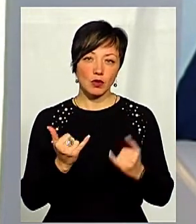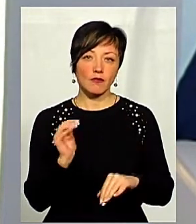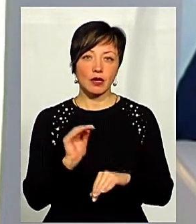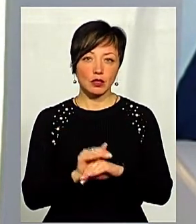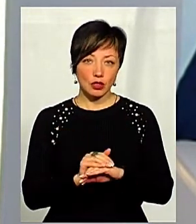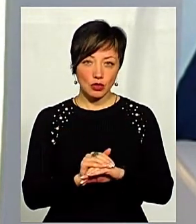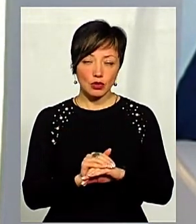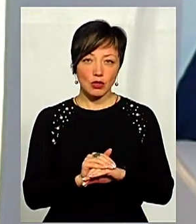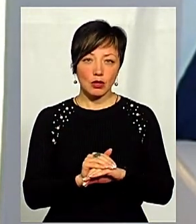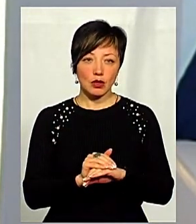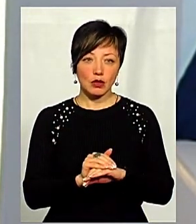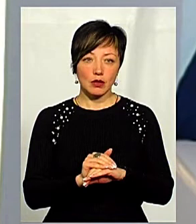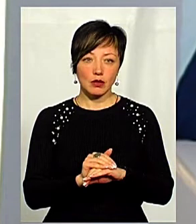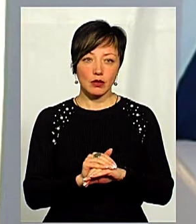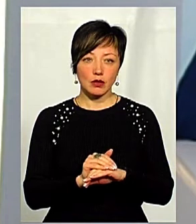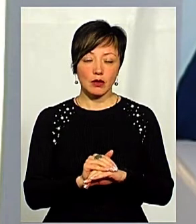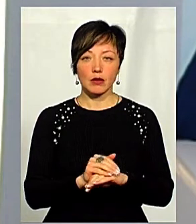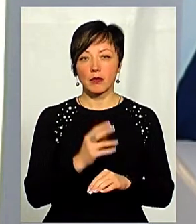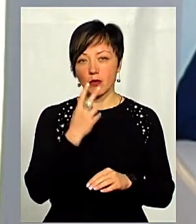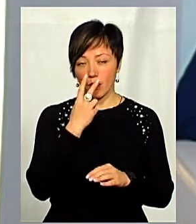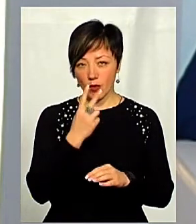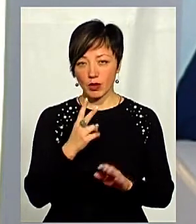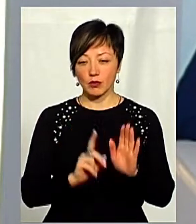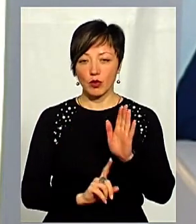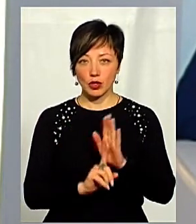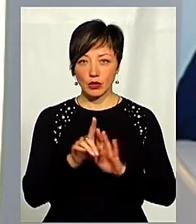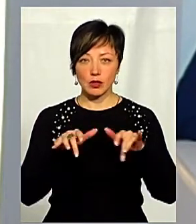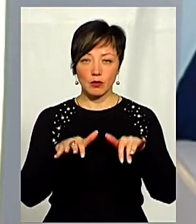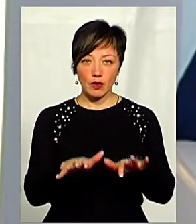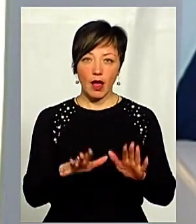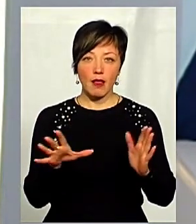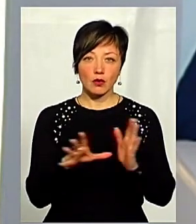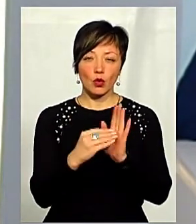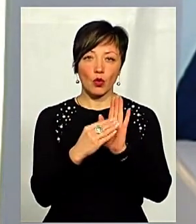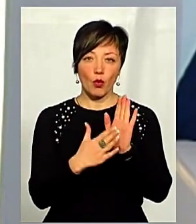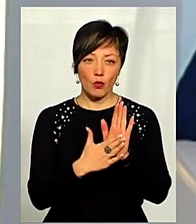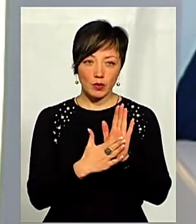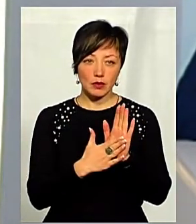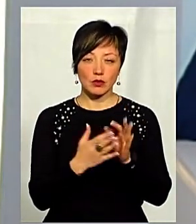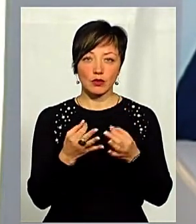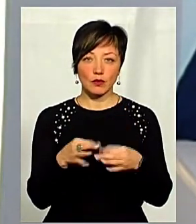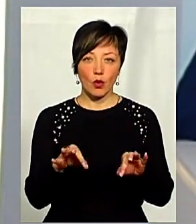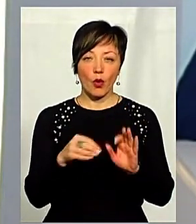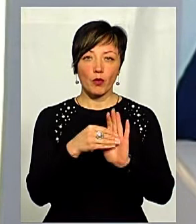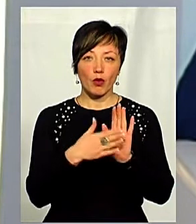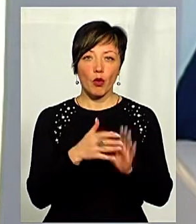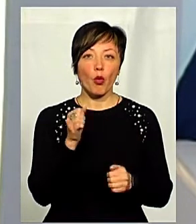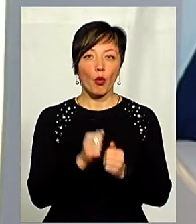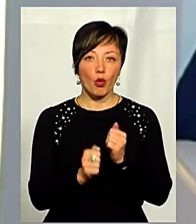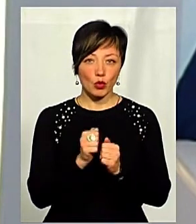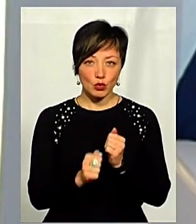фактично фіналізують процес запровадження саме електронного обліку, який дозволить облікувати